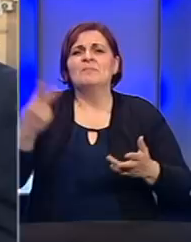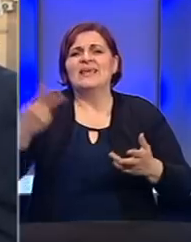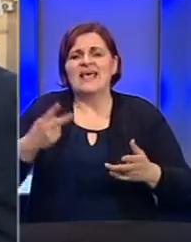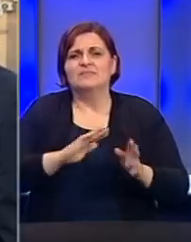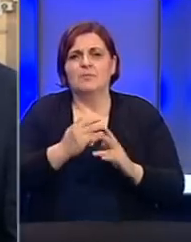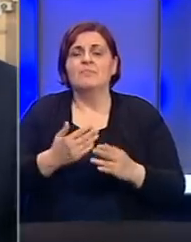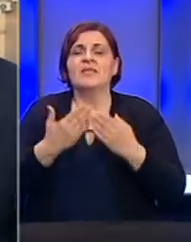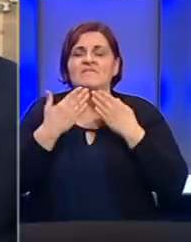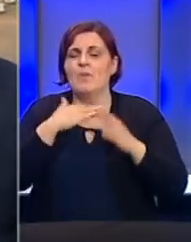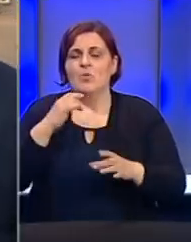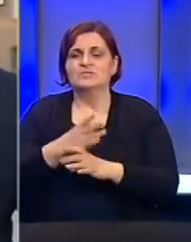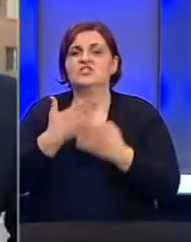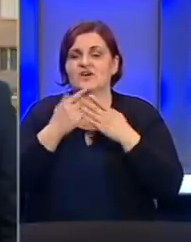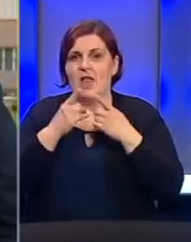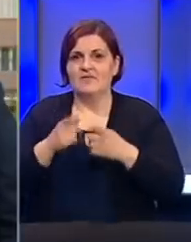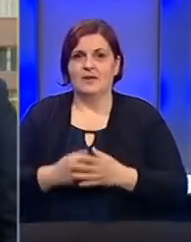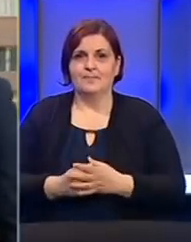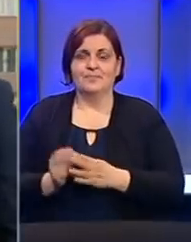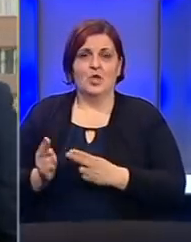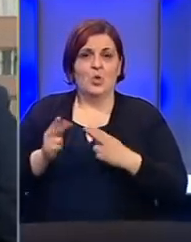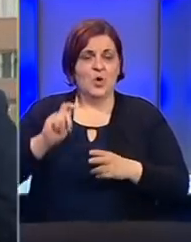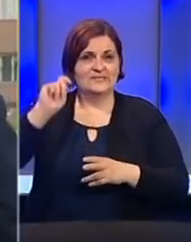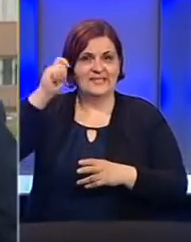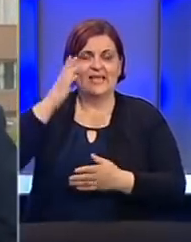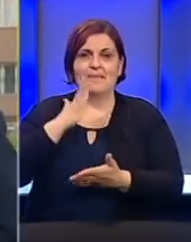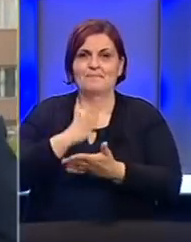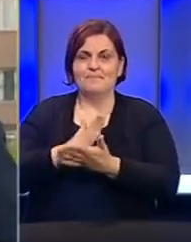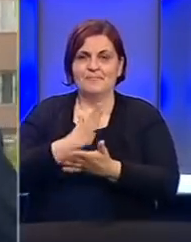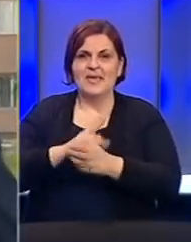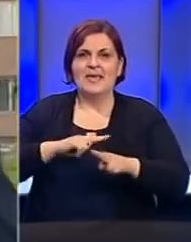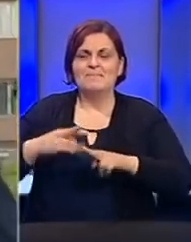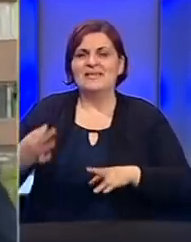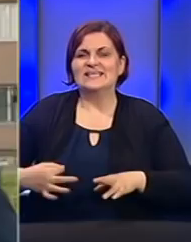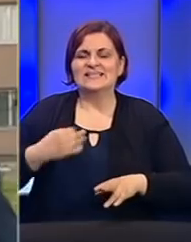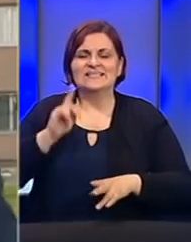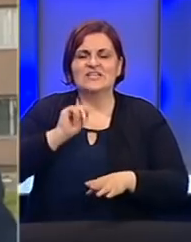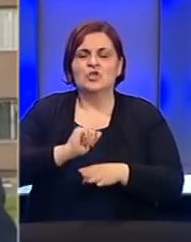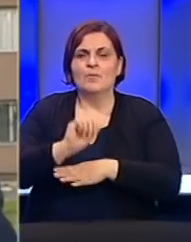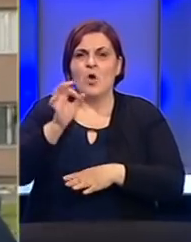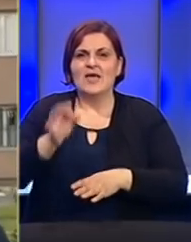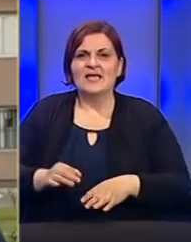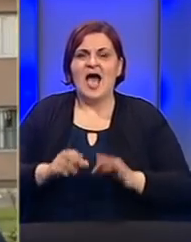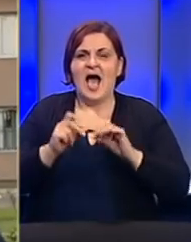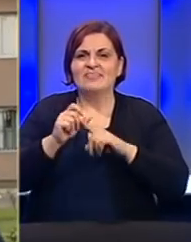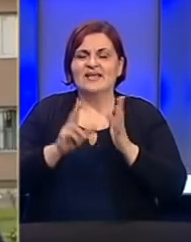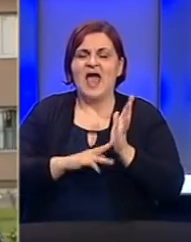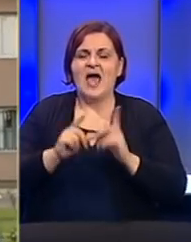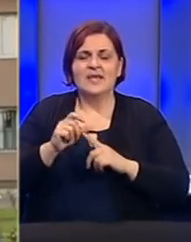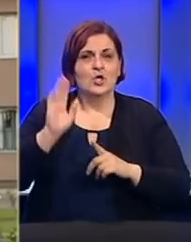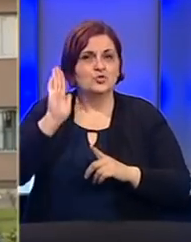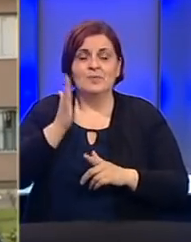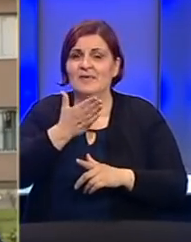i puno sreće. Hvala vama. Gost dnevnika bio je ministar zdravstva Zajničko-doborskog kantona Adnan Jupić. Čuli smo,